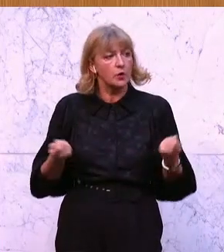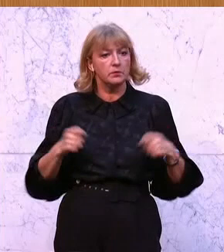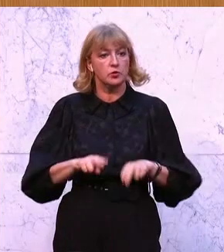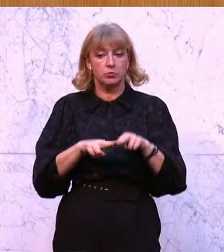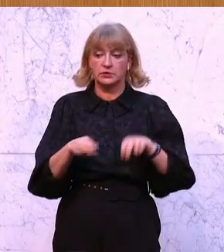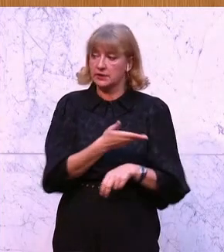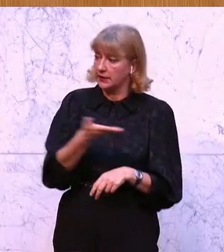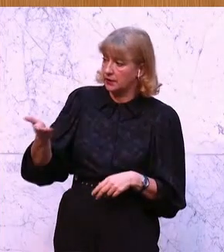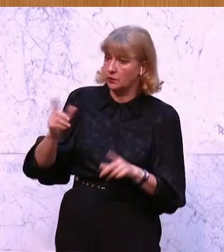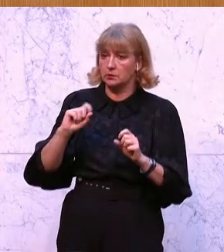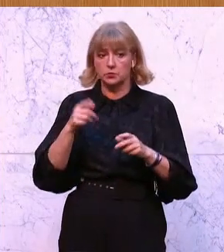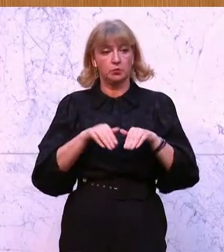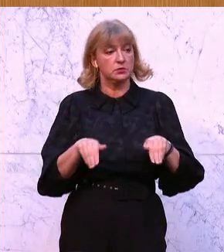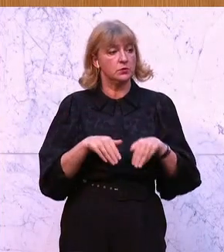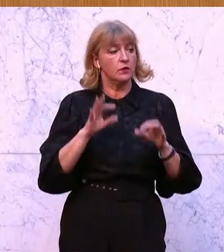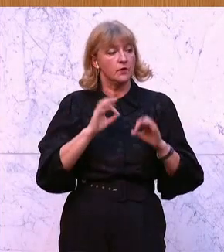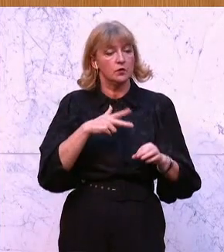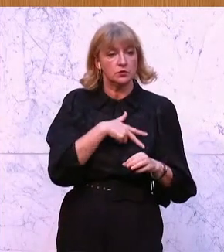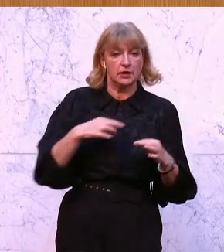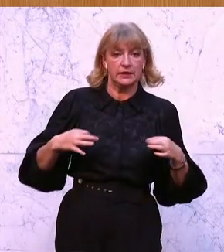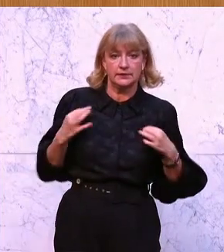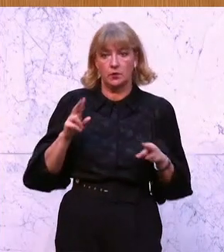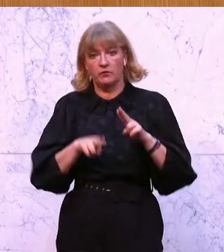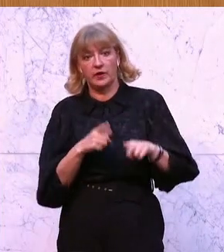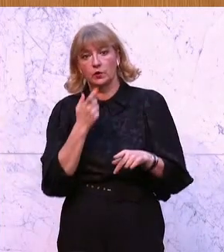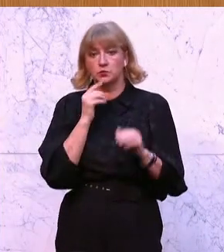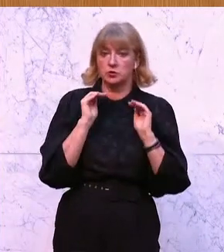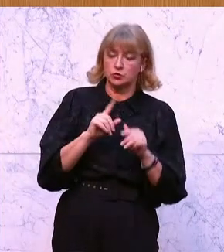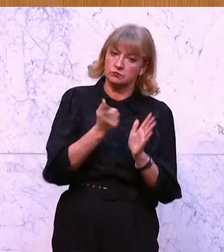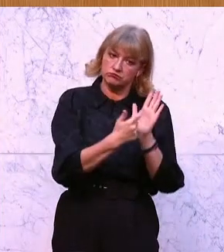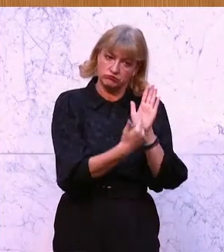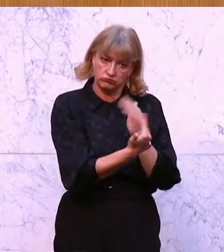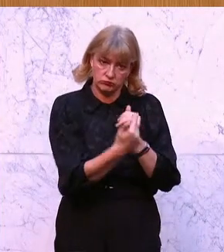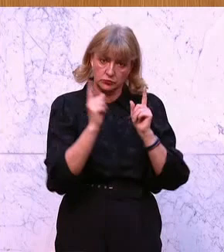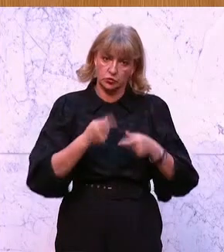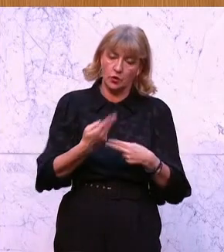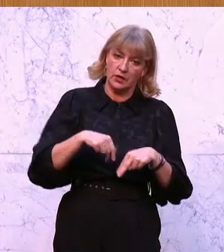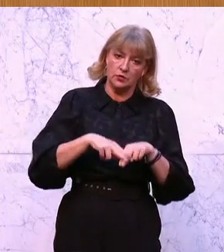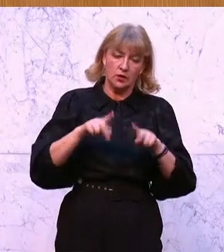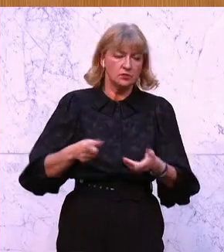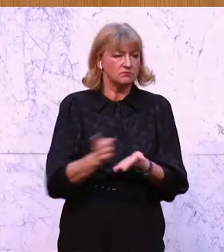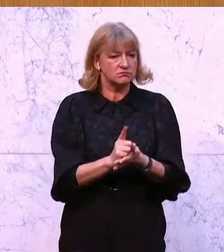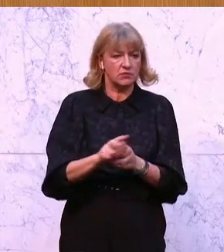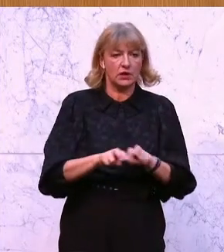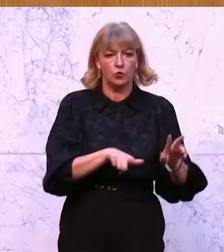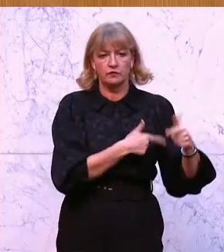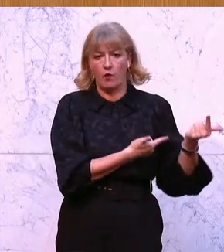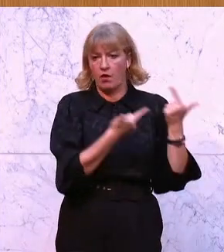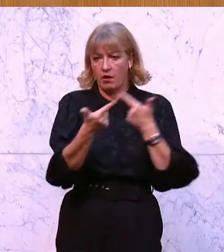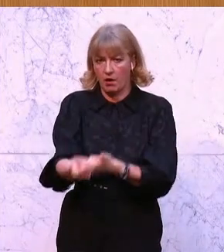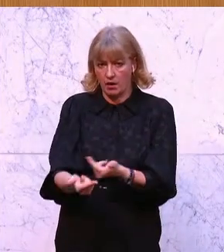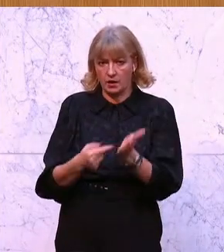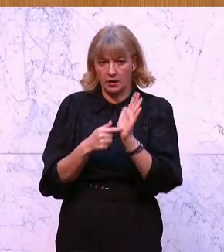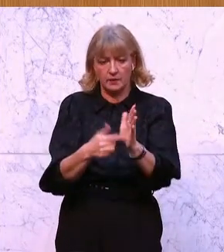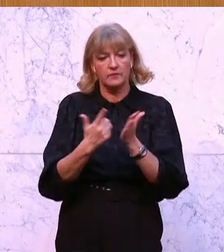Bundesregierung, insbesondere der Bundesminister für Soziales, Gesundheit, Pflege und Konsumentenschutz, wird aufgefordert, dem Nationalrat umgehend eine Regierungsvorlage zuzuleiten, die